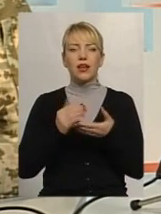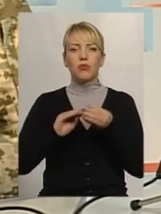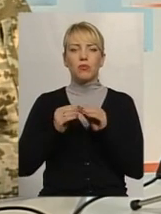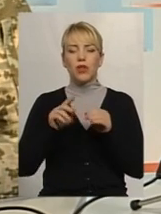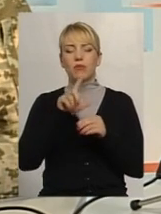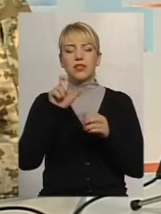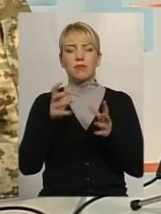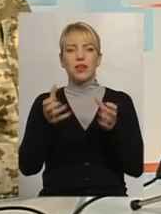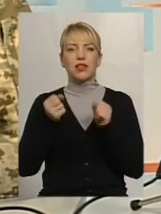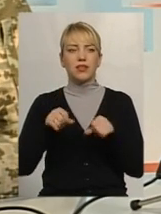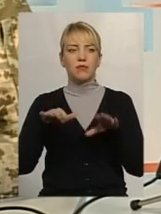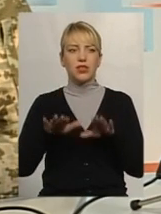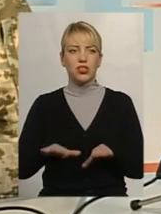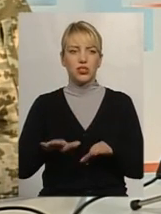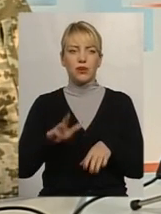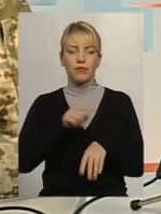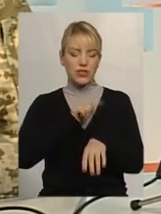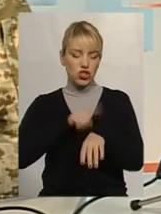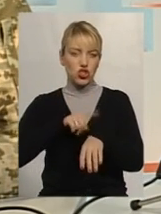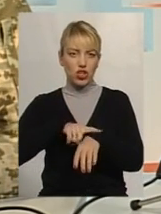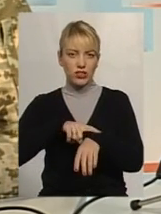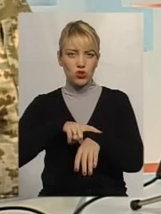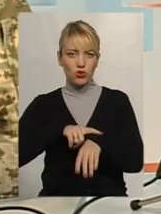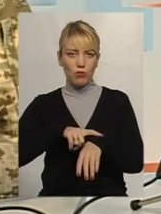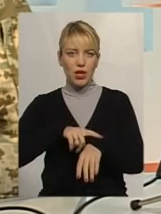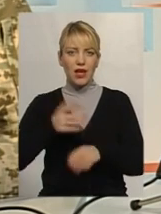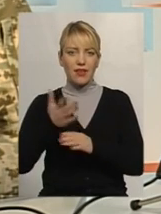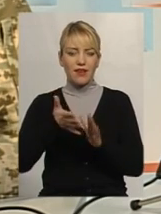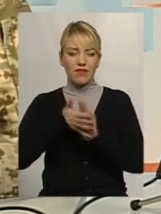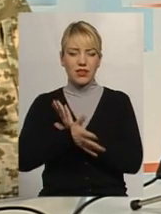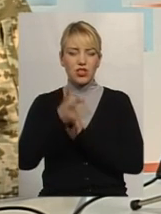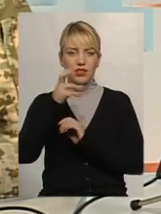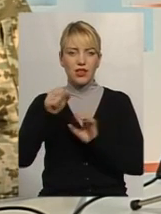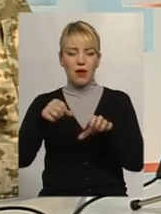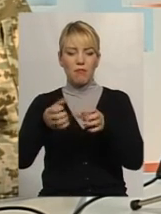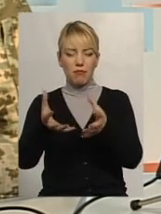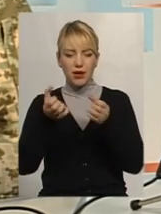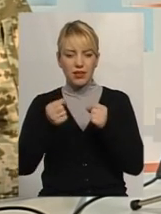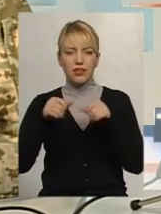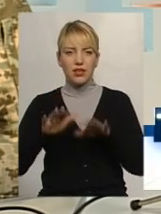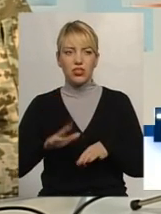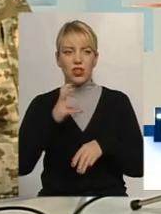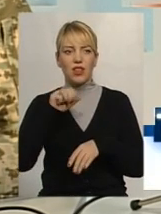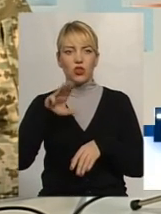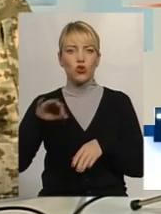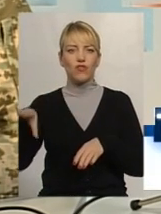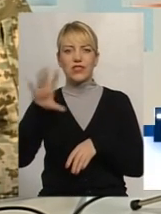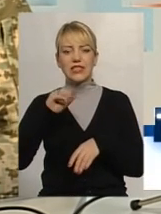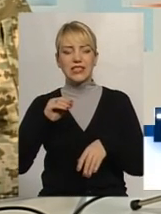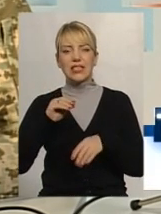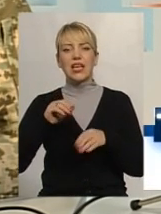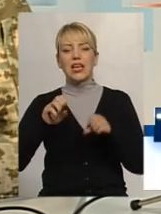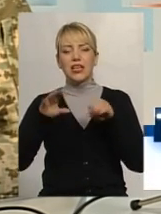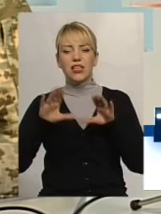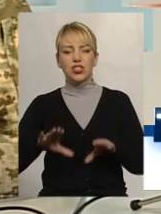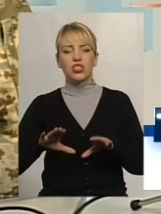рішень, верніше, з часом, який витрачається на прийняття рішень. Тому що в НАТО всі рішення приймаються консенсусом.